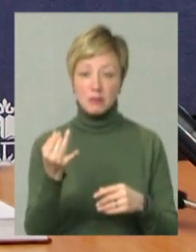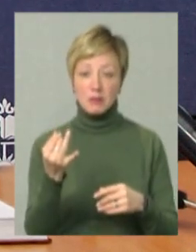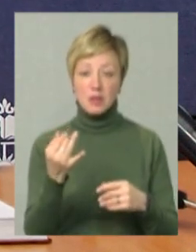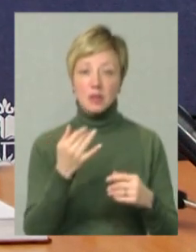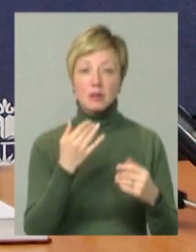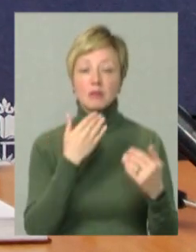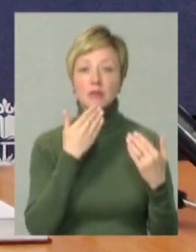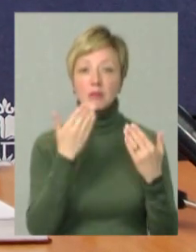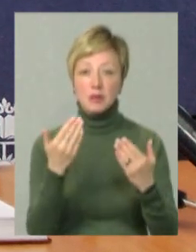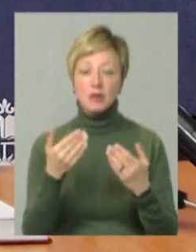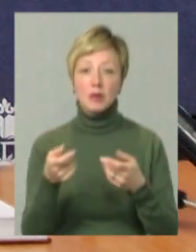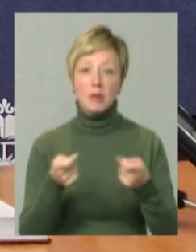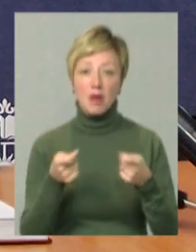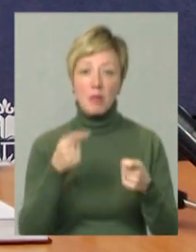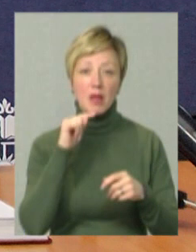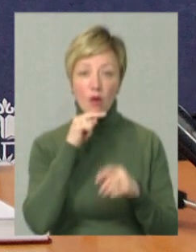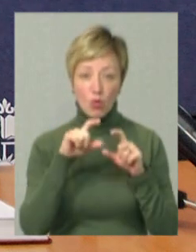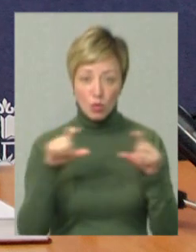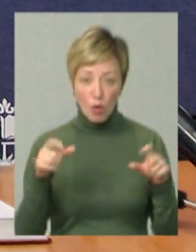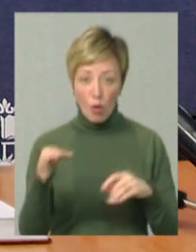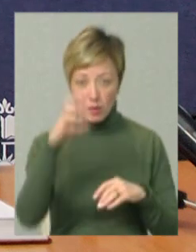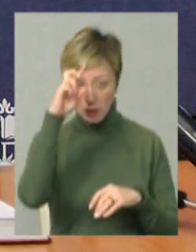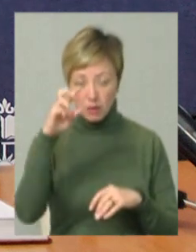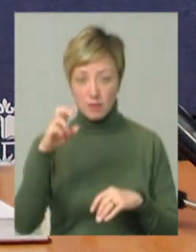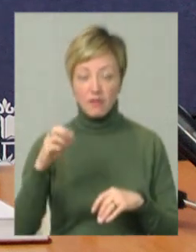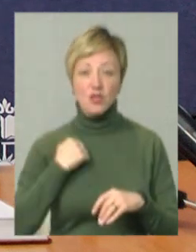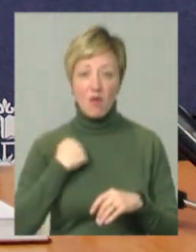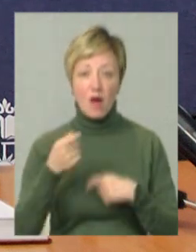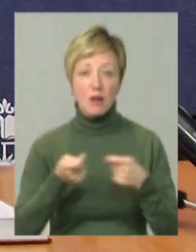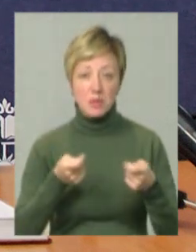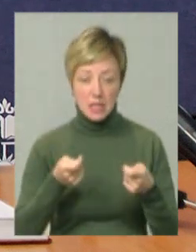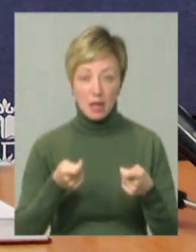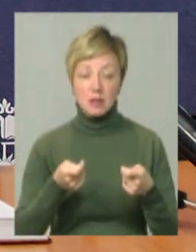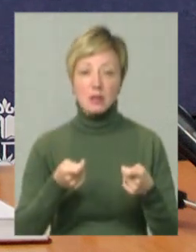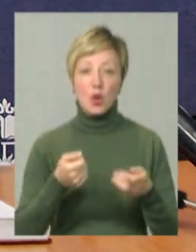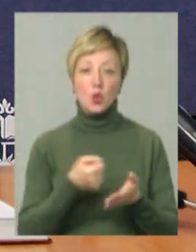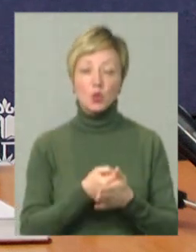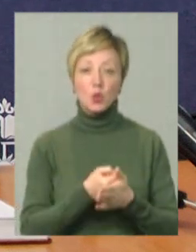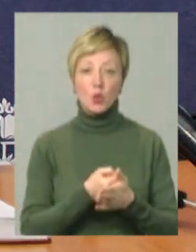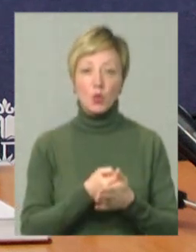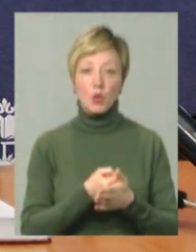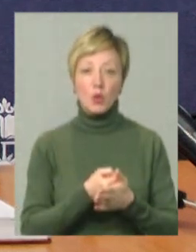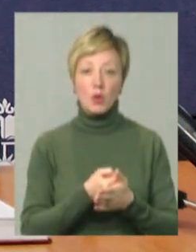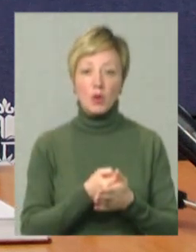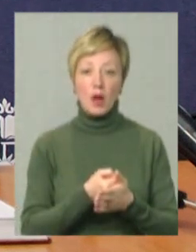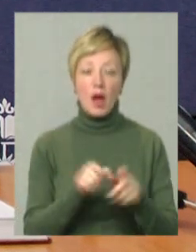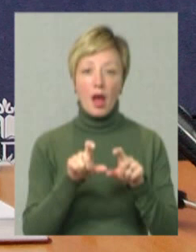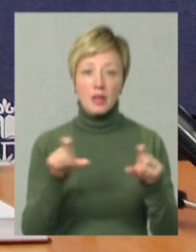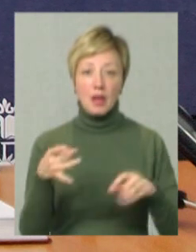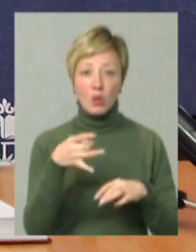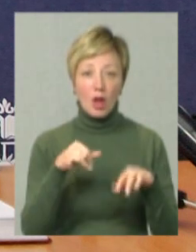звертатись до Департаменту економіки, до обласної військової адміністрації, до агенції